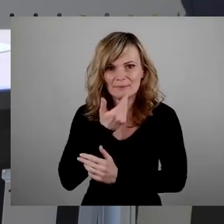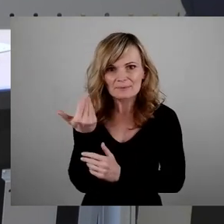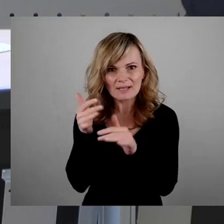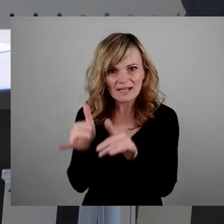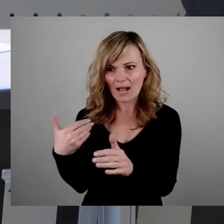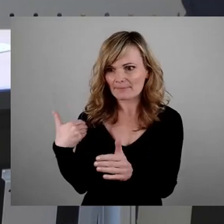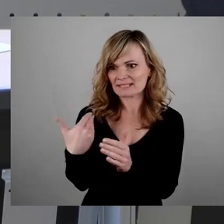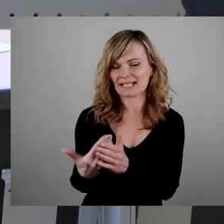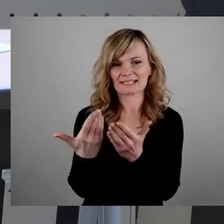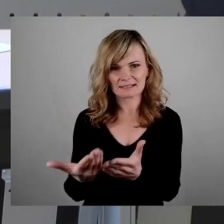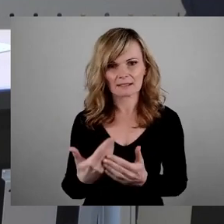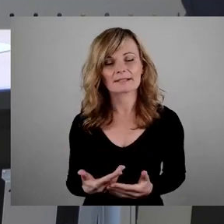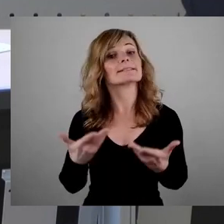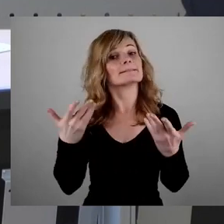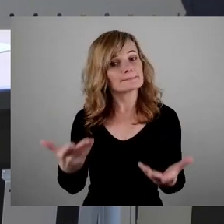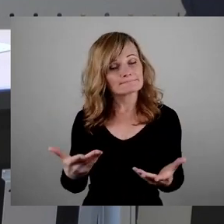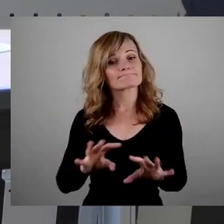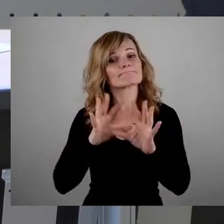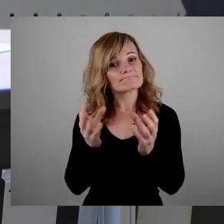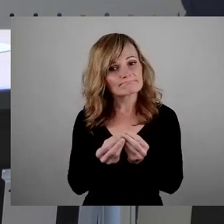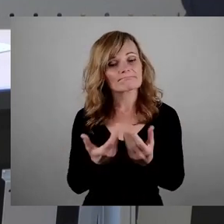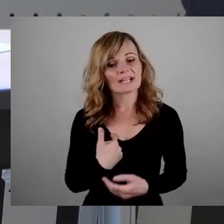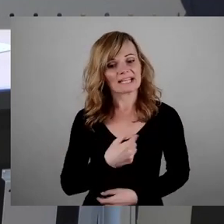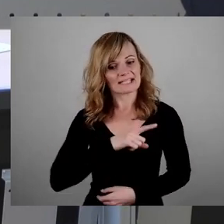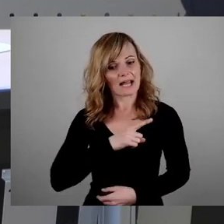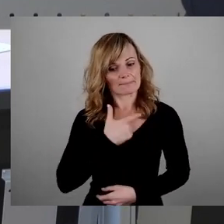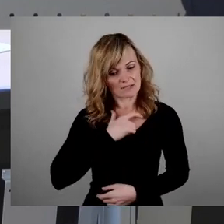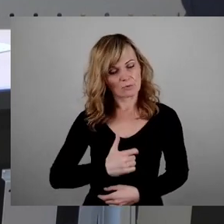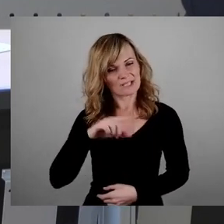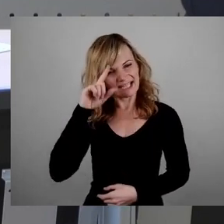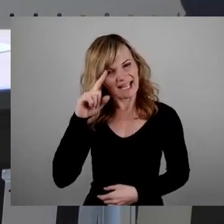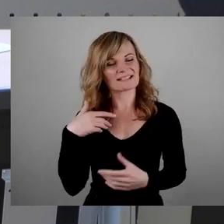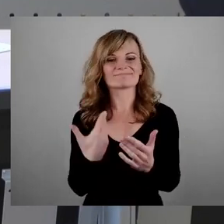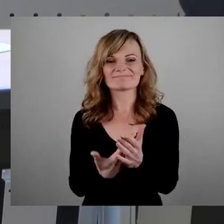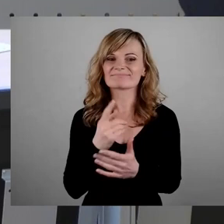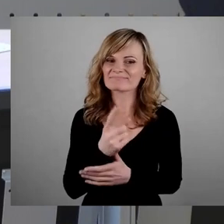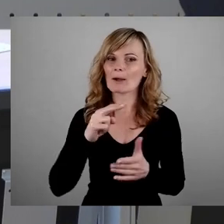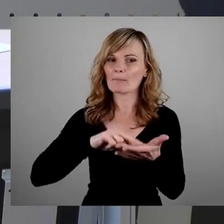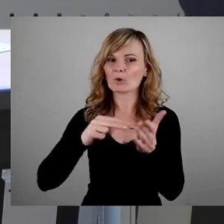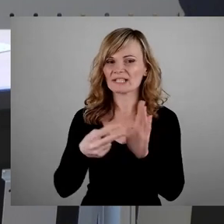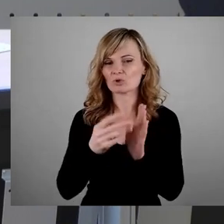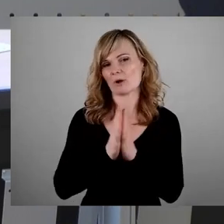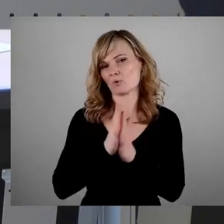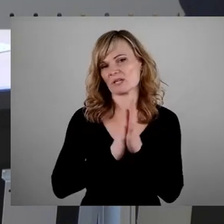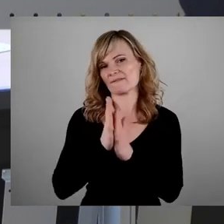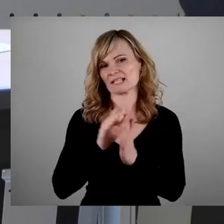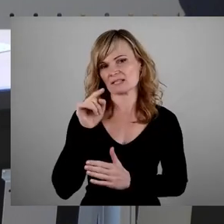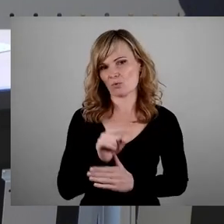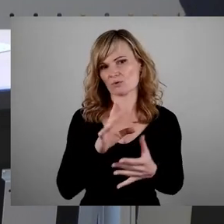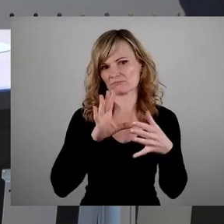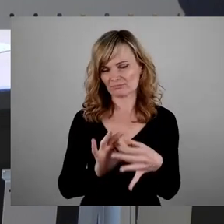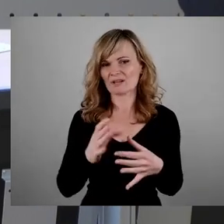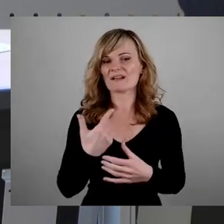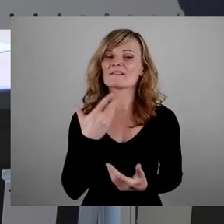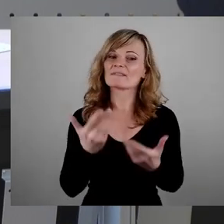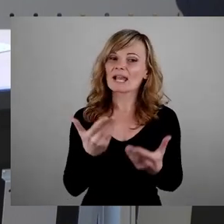Kurzum, ich glaube persönlich, da liegt auch offensichtlich eine politische Motivation mit dahinter, vielleicht schwingt die